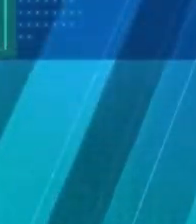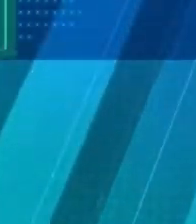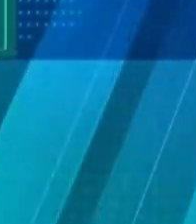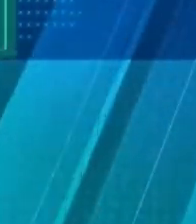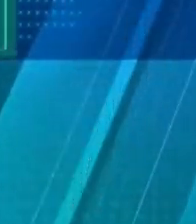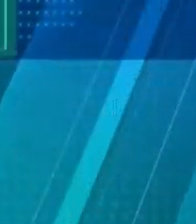Субтитрувальниця Шор Дякую за